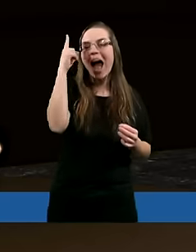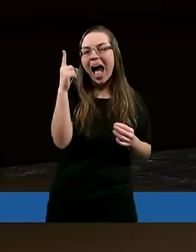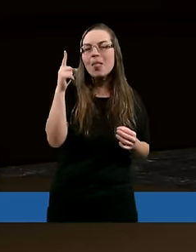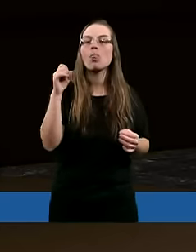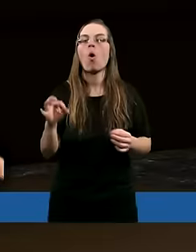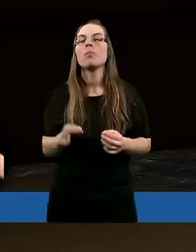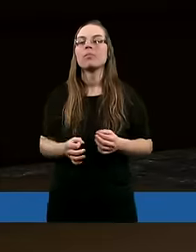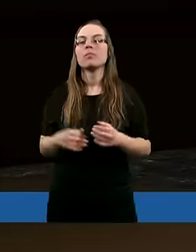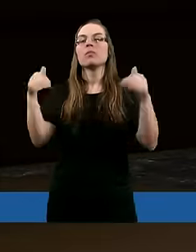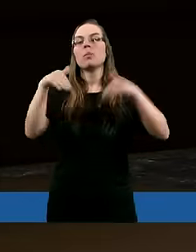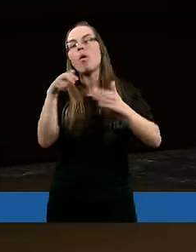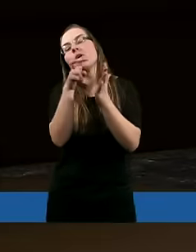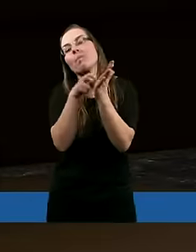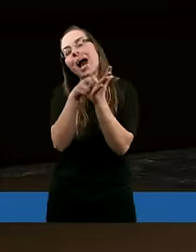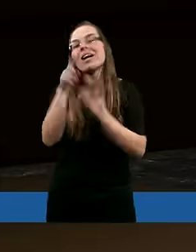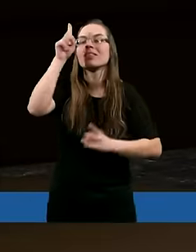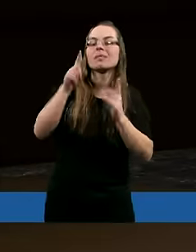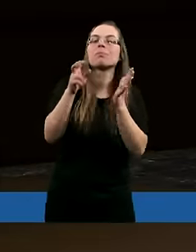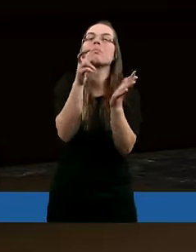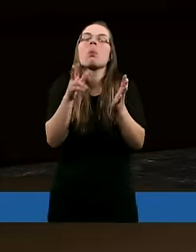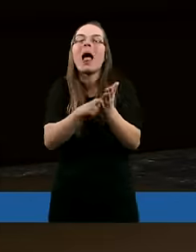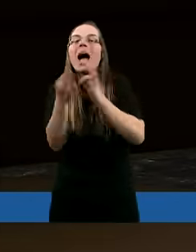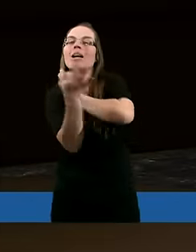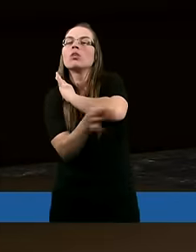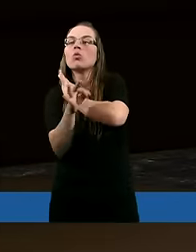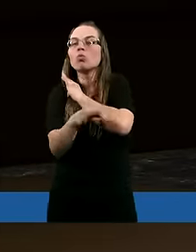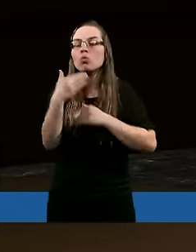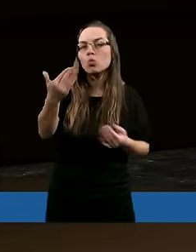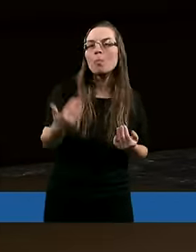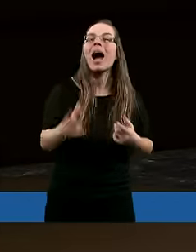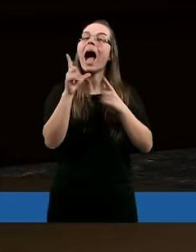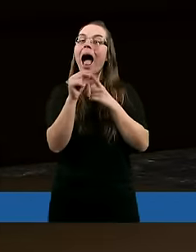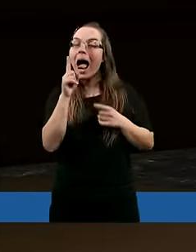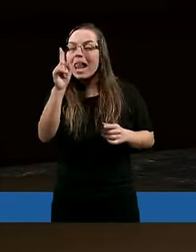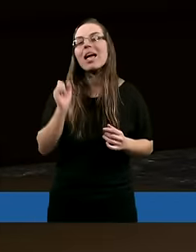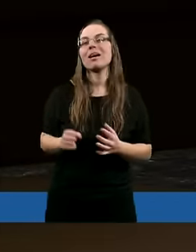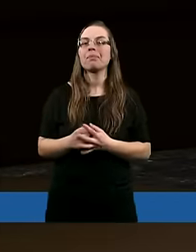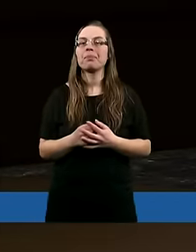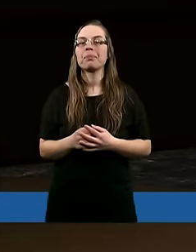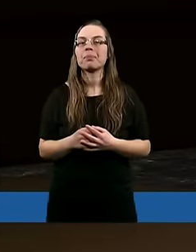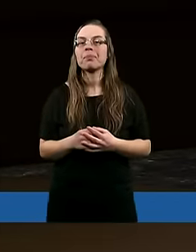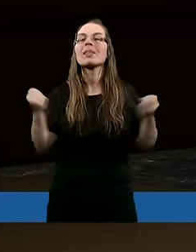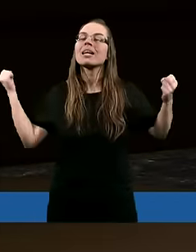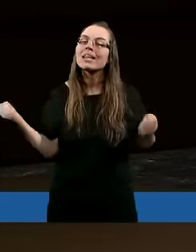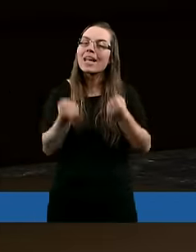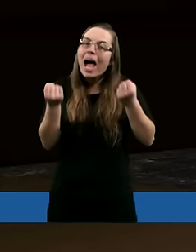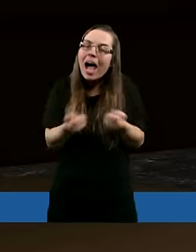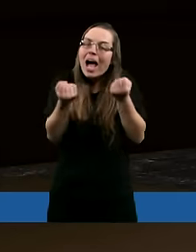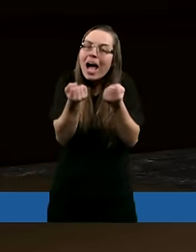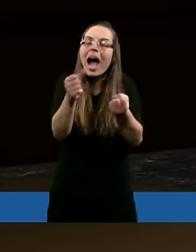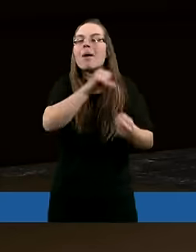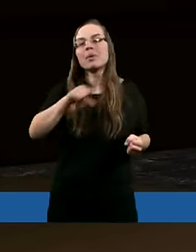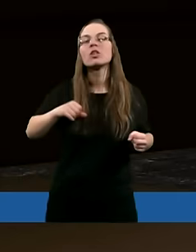może brakuje czasu na studium, ale staramy się